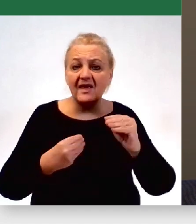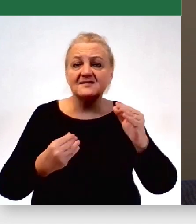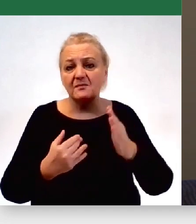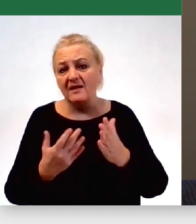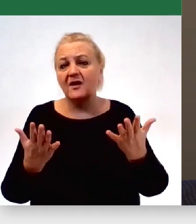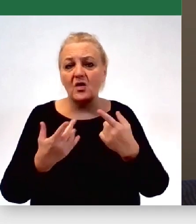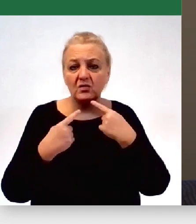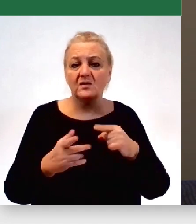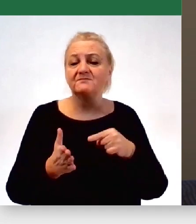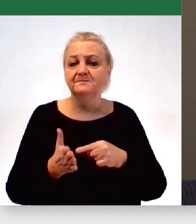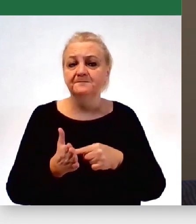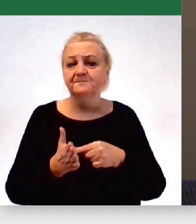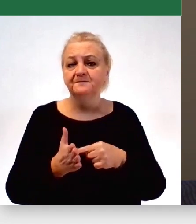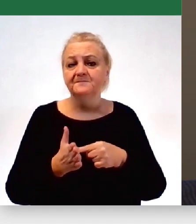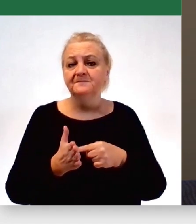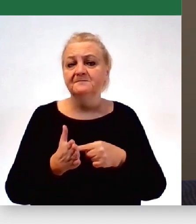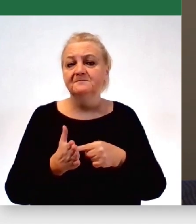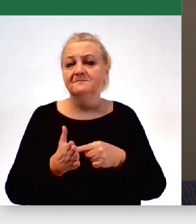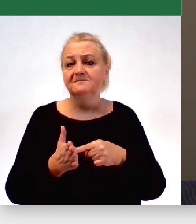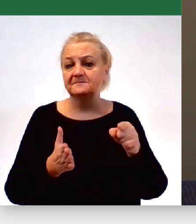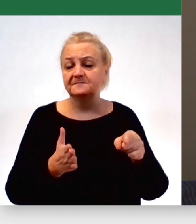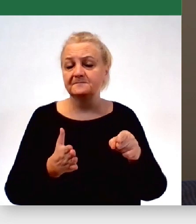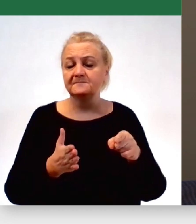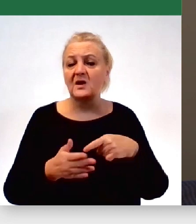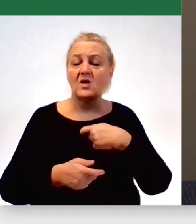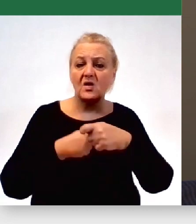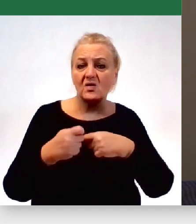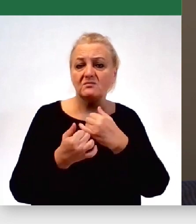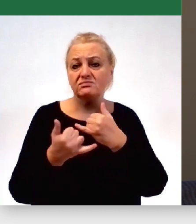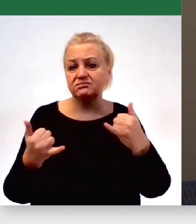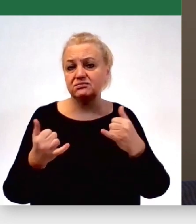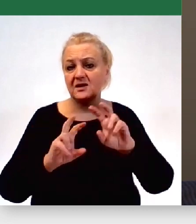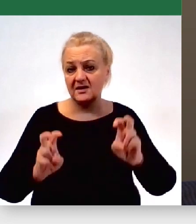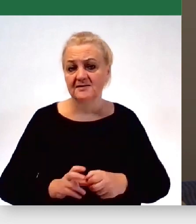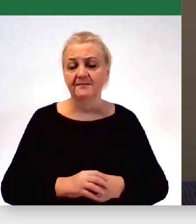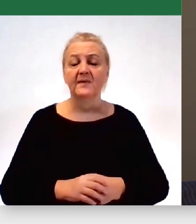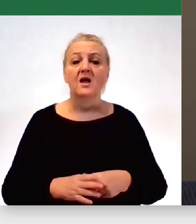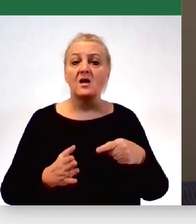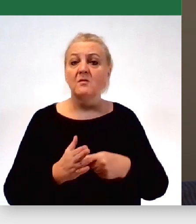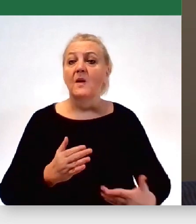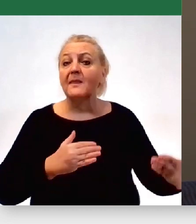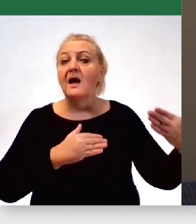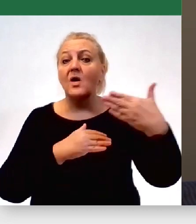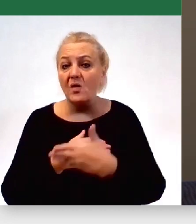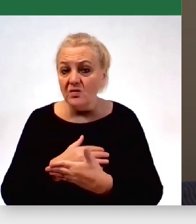są odpowiedzialni za rozwiązywanie tych kryzysów, bo na końcu